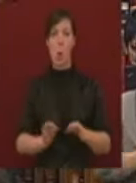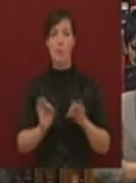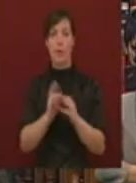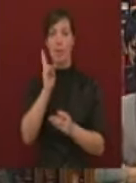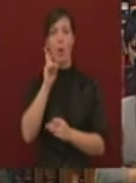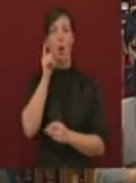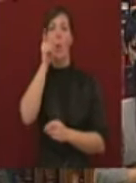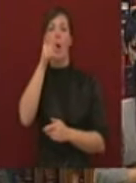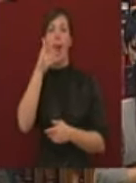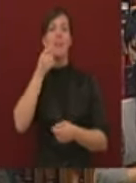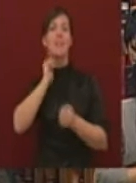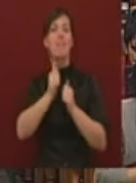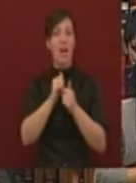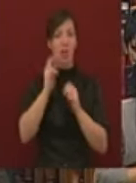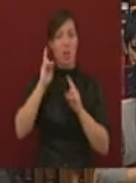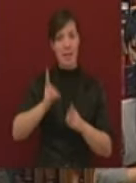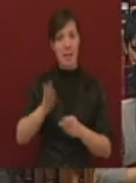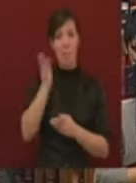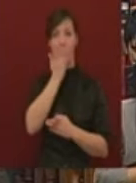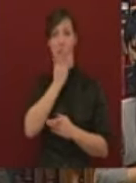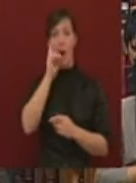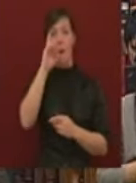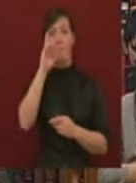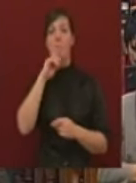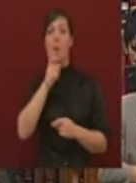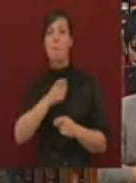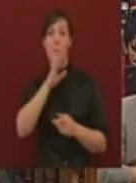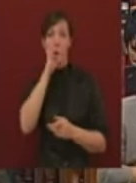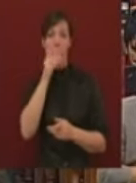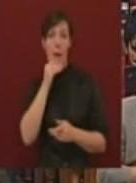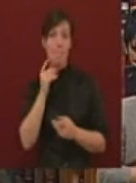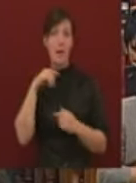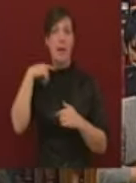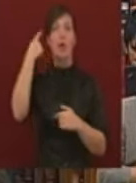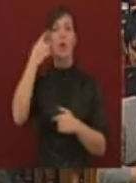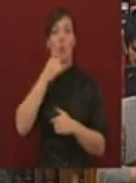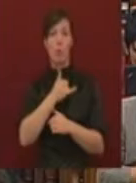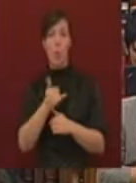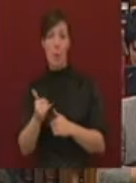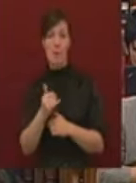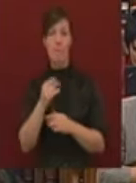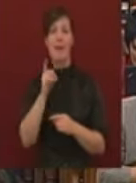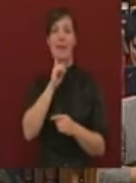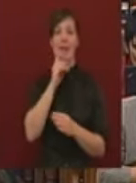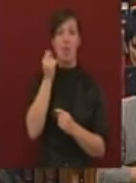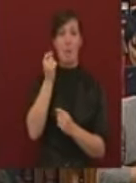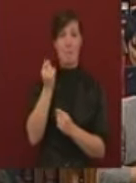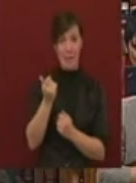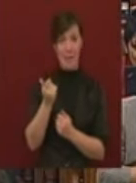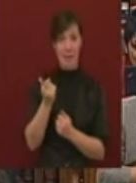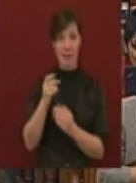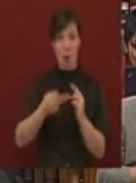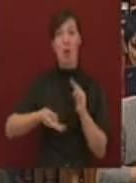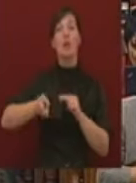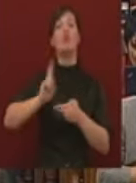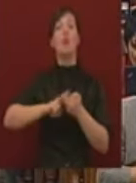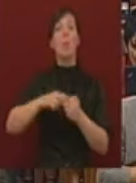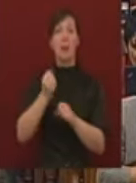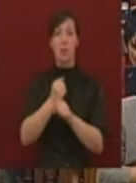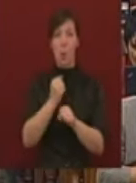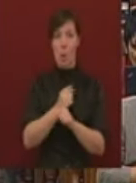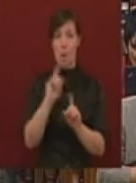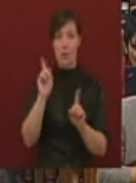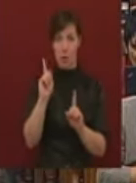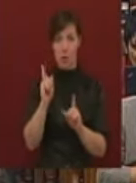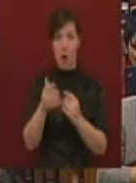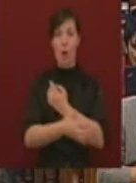versenyképes, hogyha a magyar emberek jövőre kevesebb pénzért többet fognak dolgozni. Nem a kiszolgáltatottság növelése árán